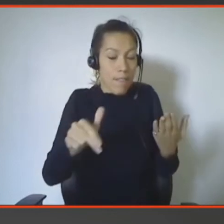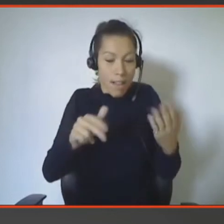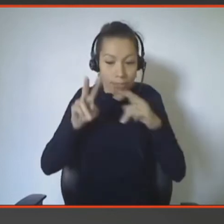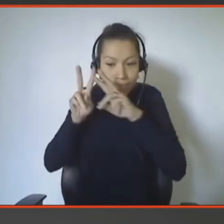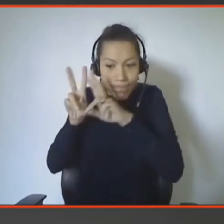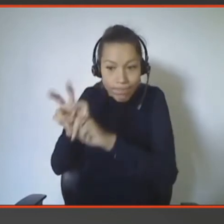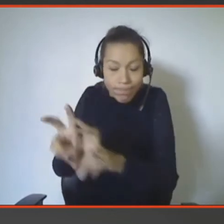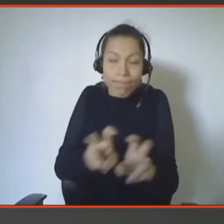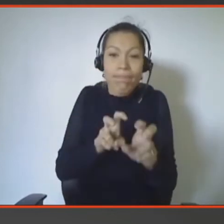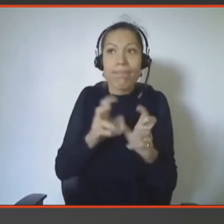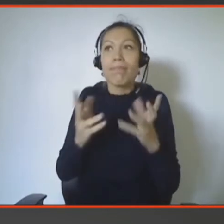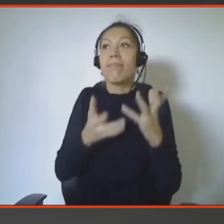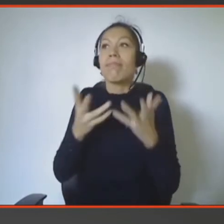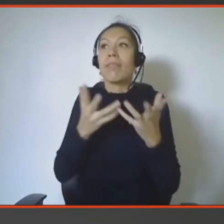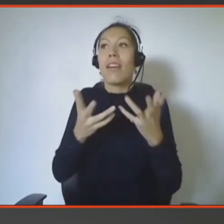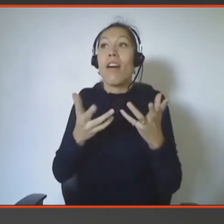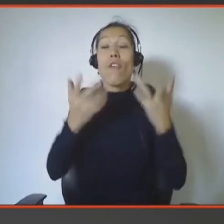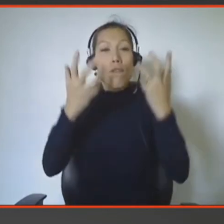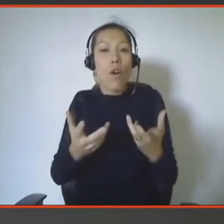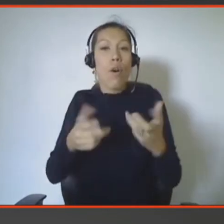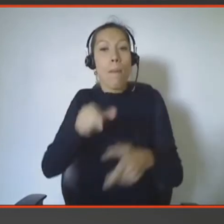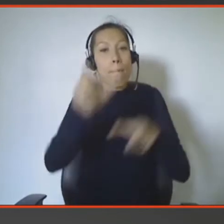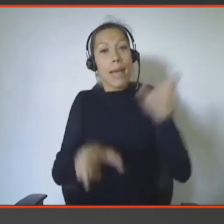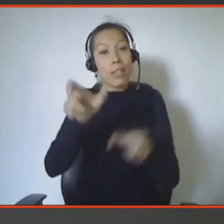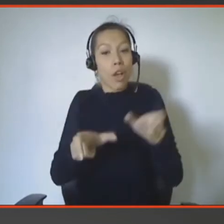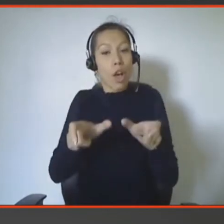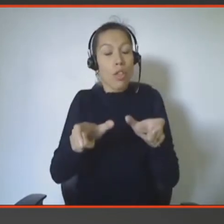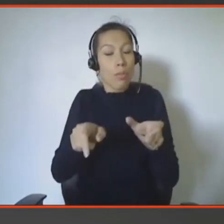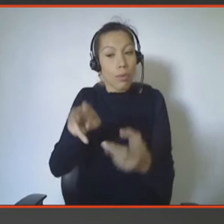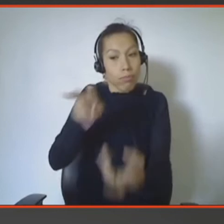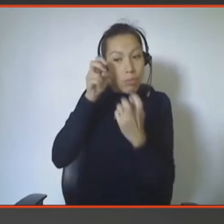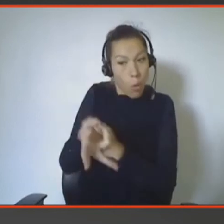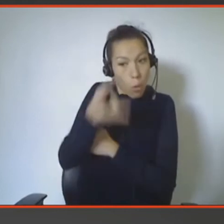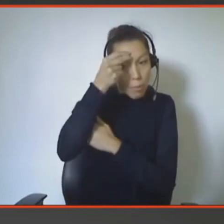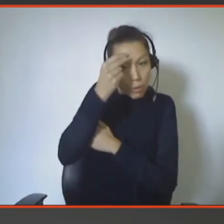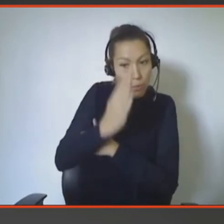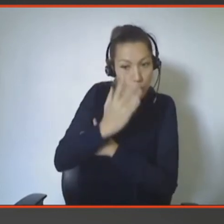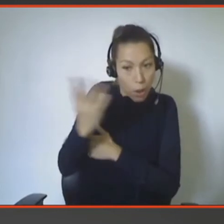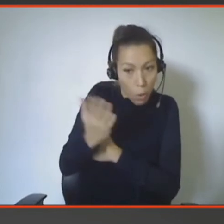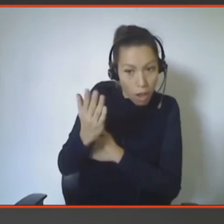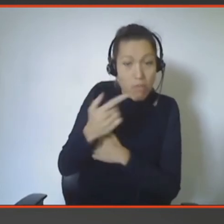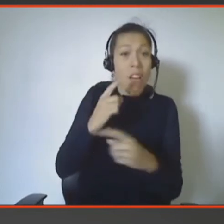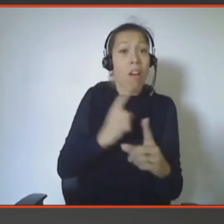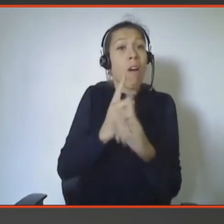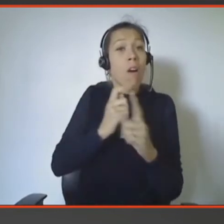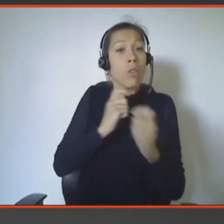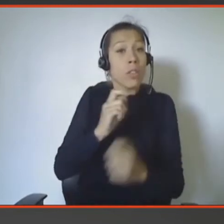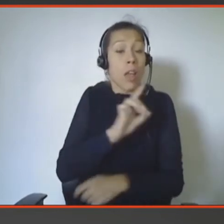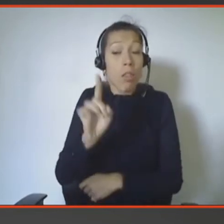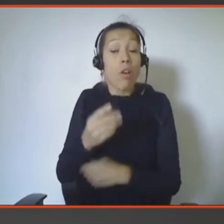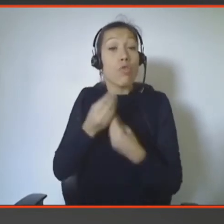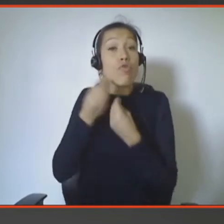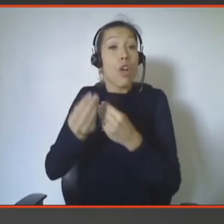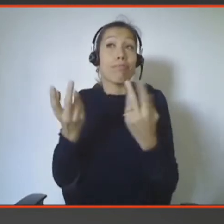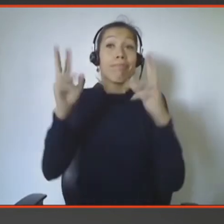on va essayer de comprendre les besoins utilisateurs pas en faisant des entretiens, mais on va mettre ce qu'on appelle des sondes technologiques. Donc, on va leur proposer des objets